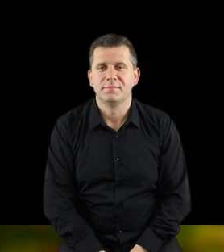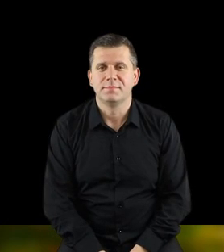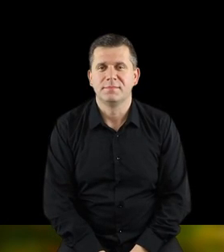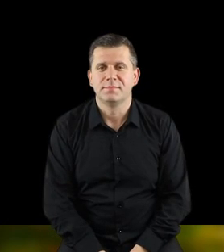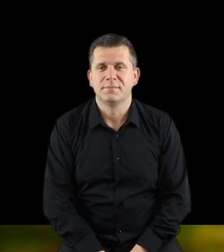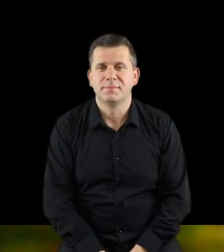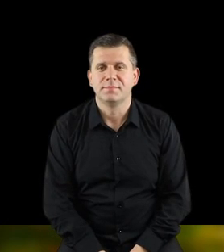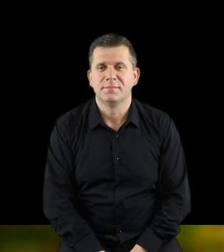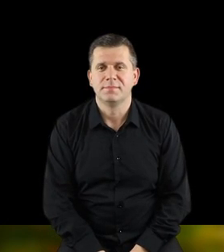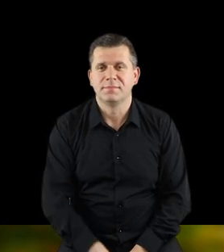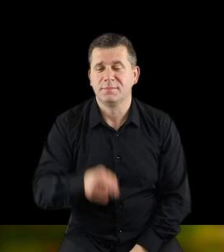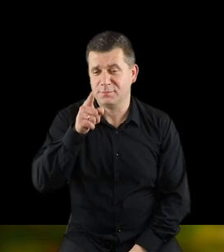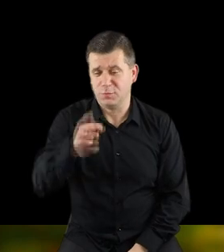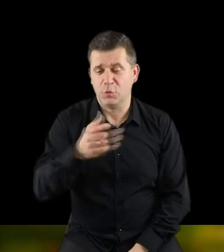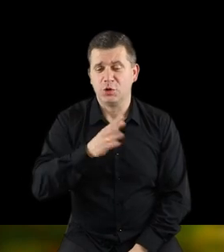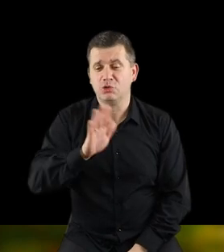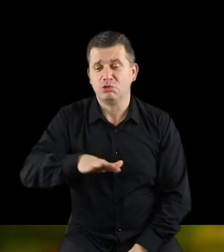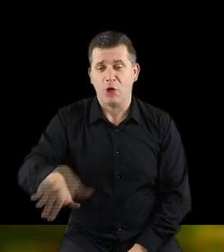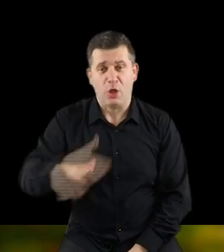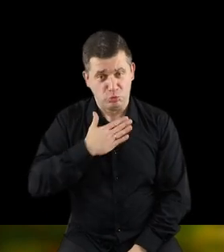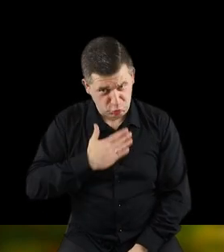Co lubię Pani dzieci?